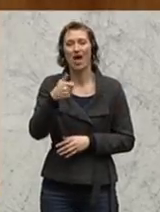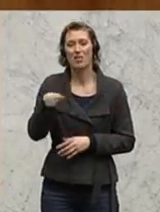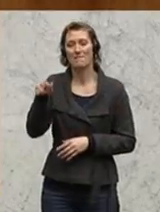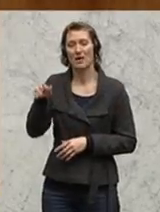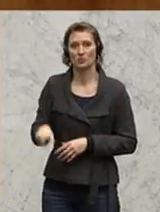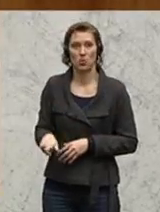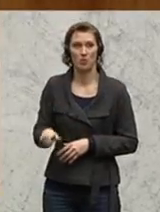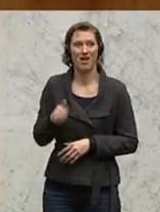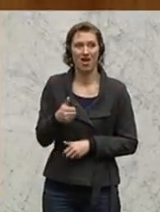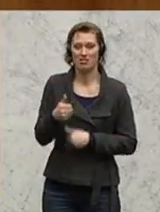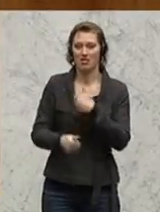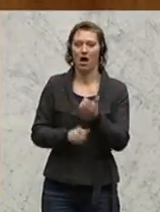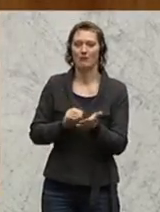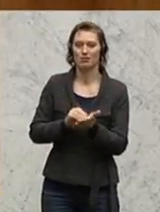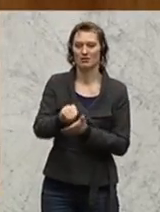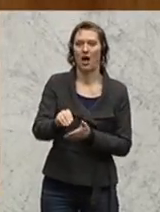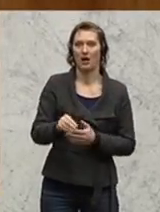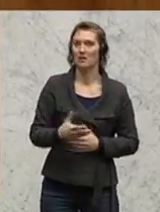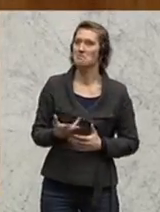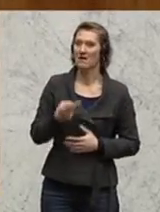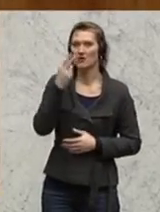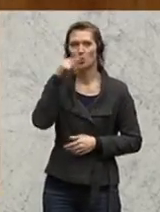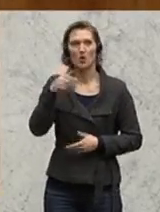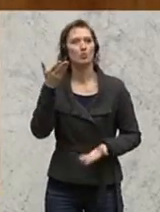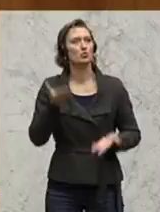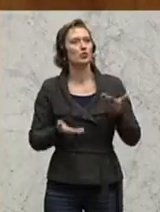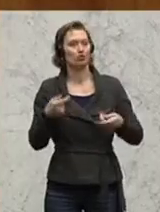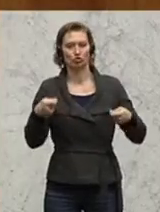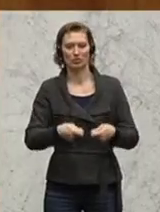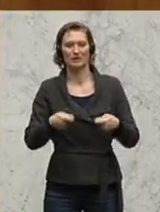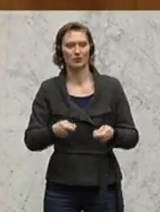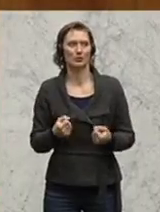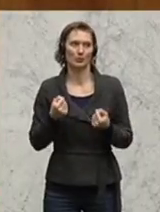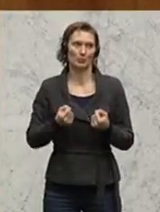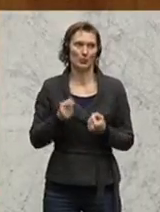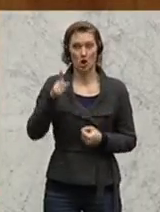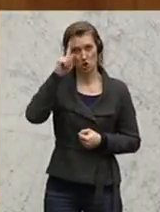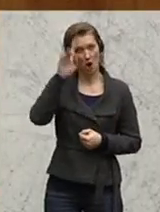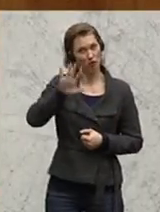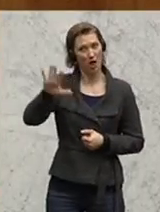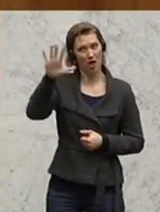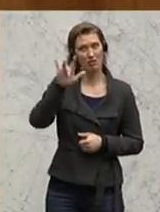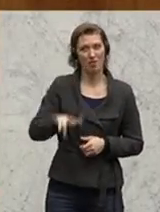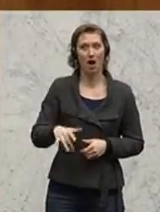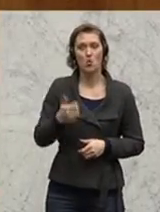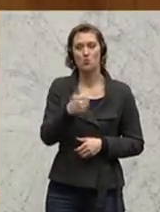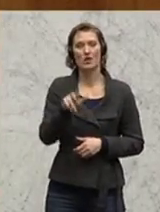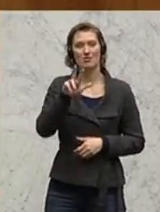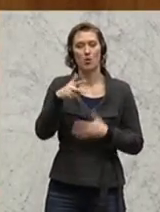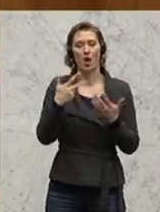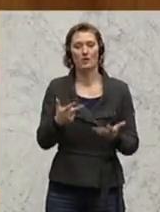Person pro Jahr. Bei Stiftungen ist der Unterschied noch viel krasser. In Deutschland werden